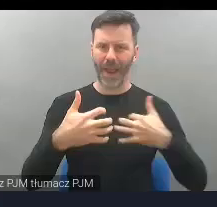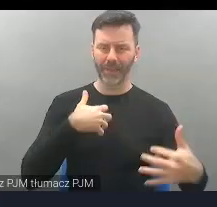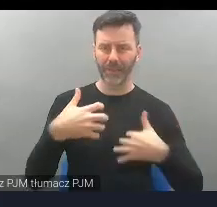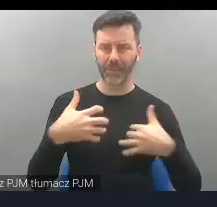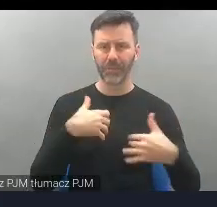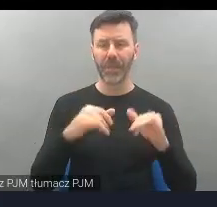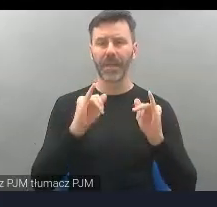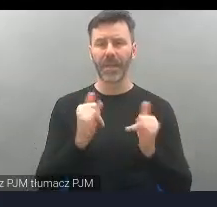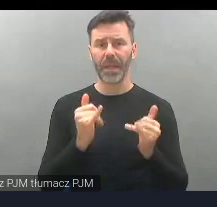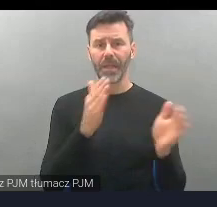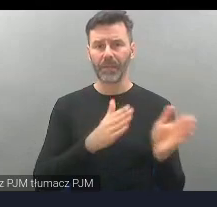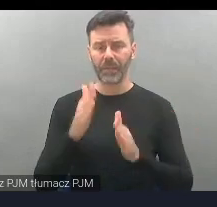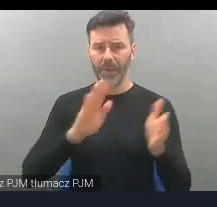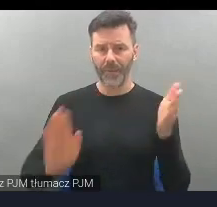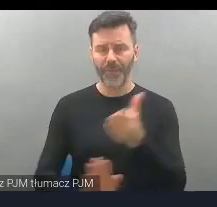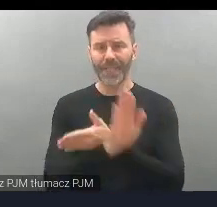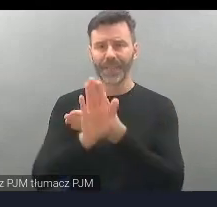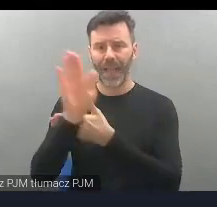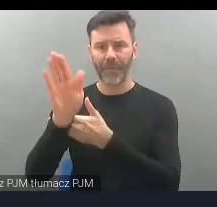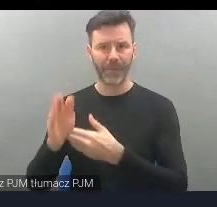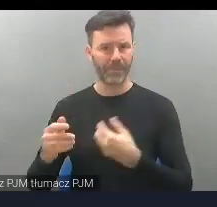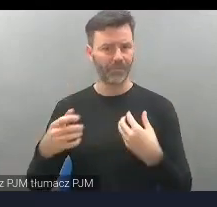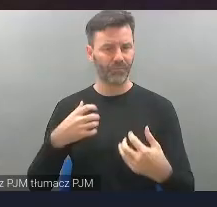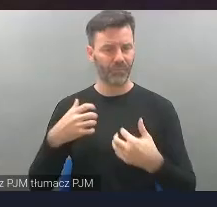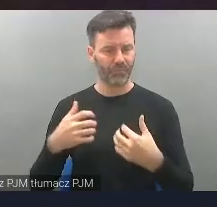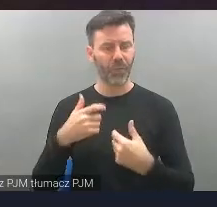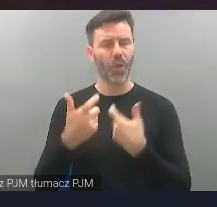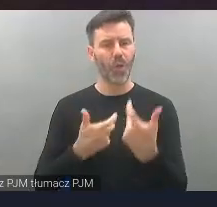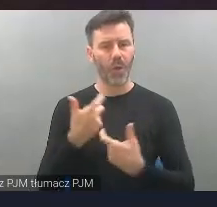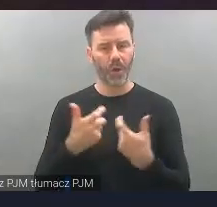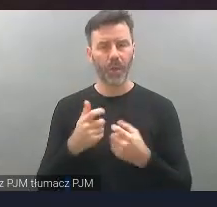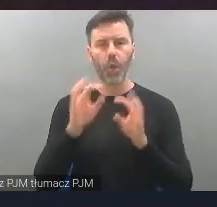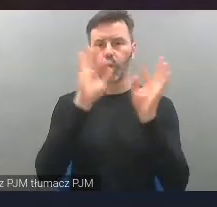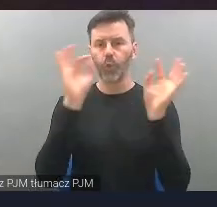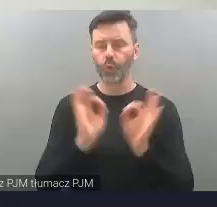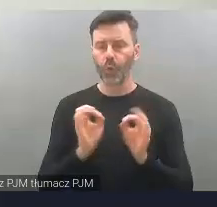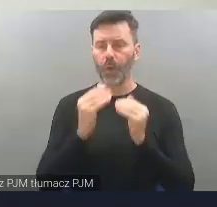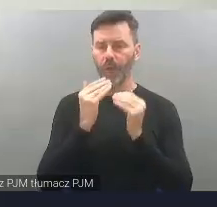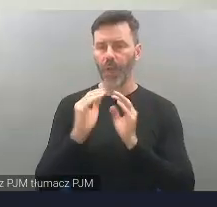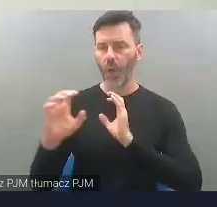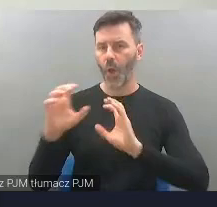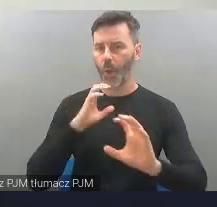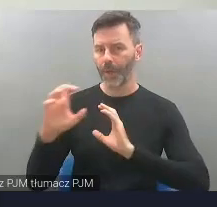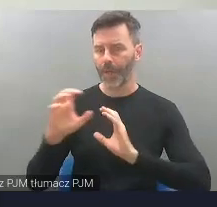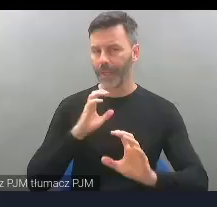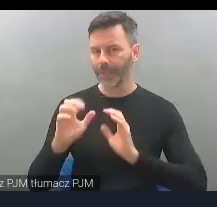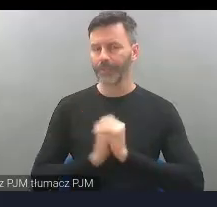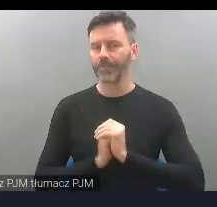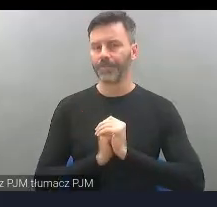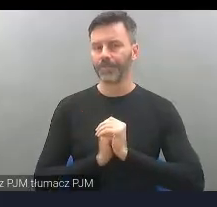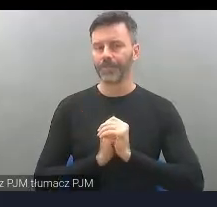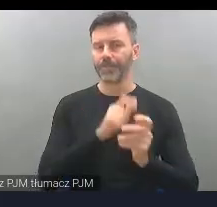komunikacji, wprowadzenie twórców w obieg sztuki współczesnej oraz zmiana standardów w instytucjach kultury